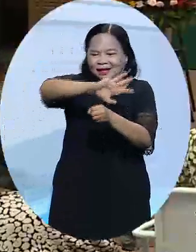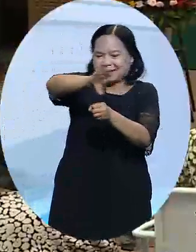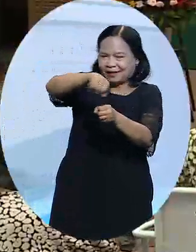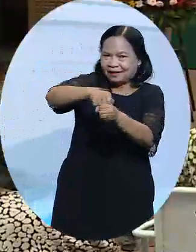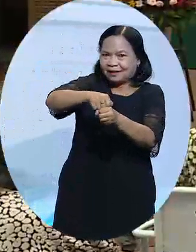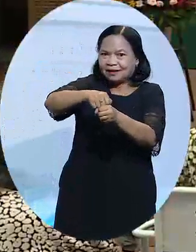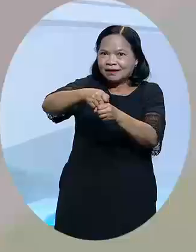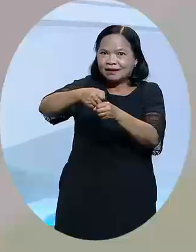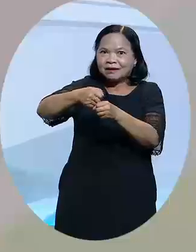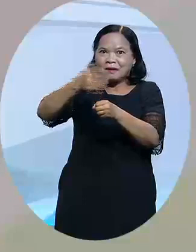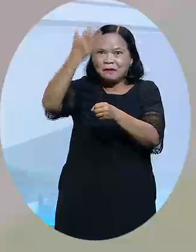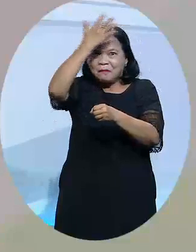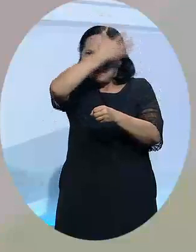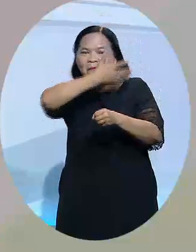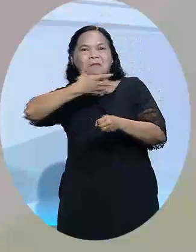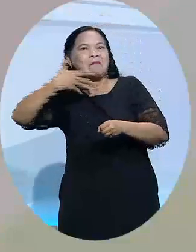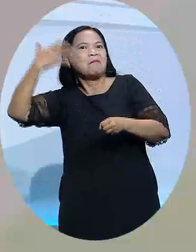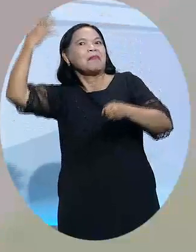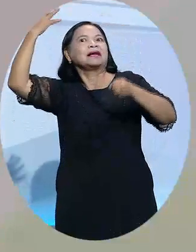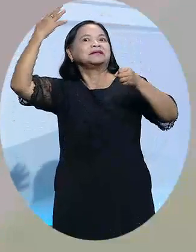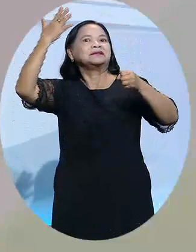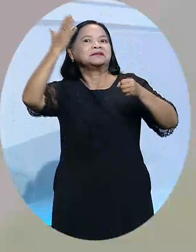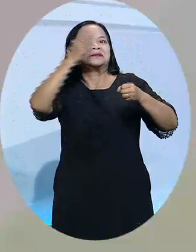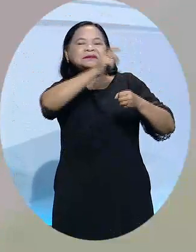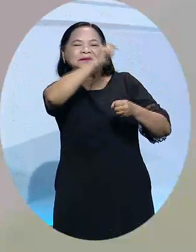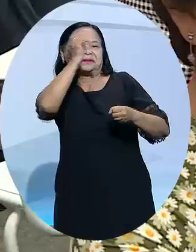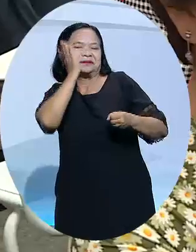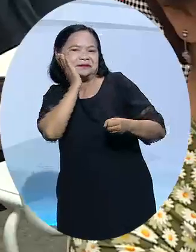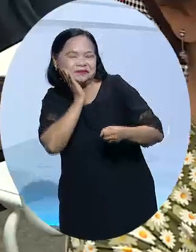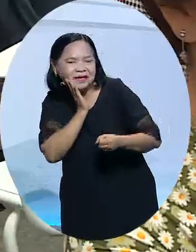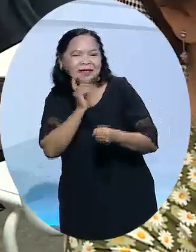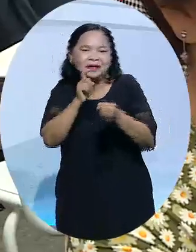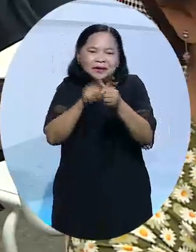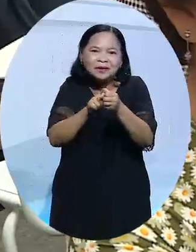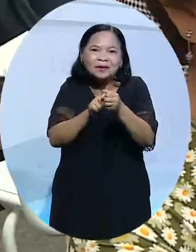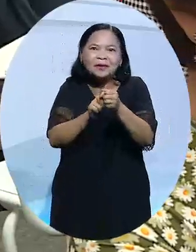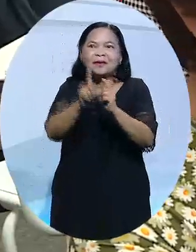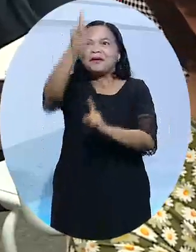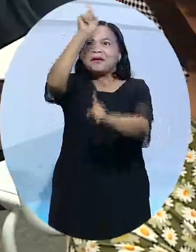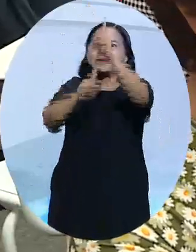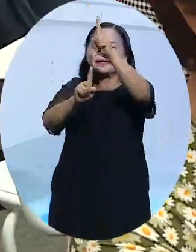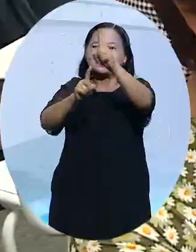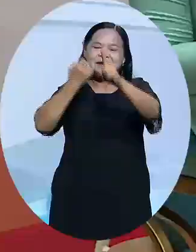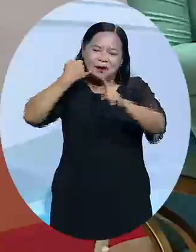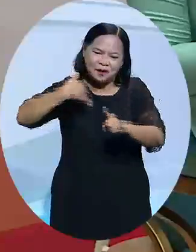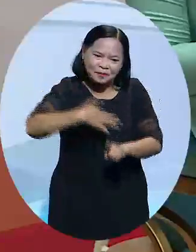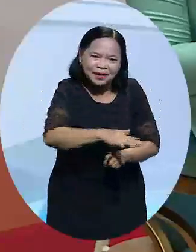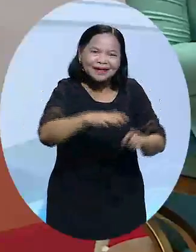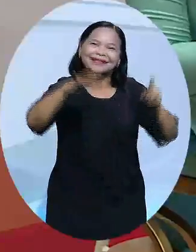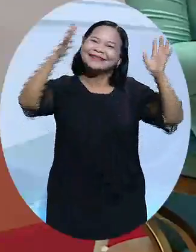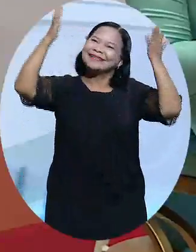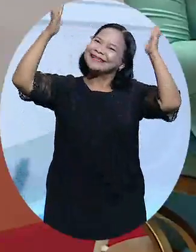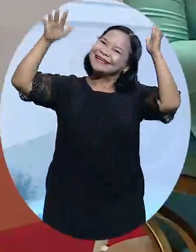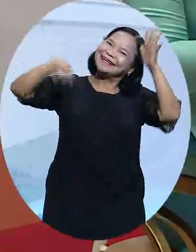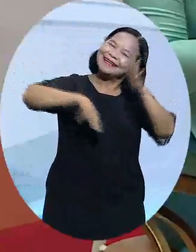nhưng vẽ ngoài của họ vẫn trẻ trung xinh đẹp. Họ về hưu nhưng vẫn lên rừng xuống biển, du sơn ngoạn thủy. Hay là những người phụ